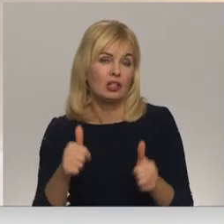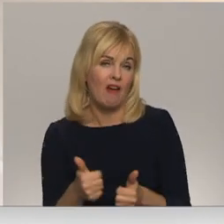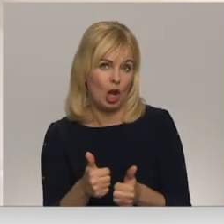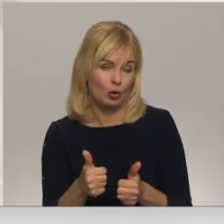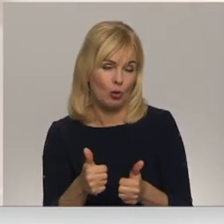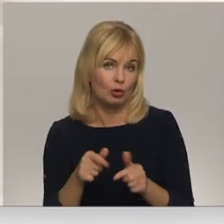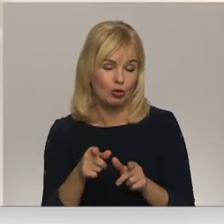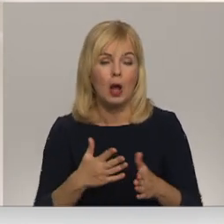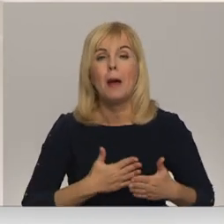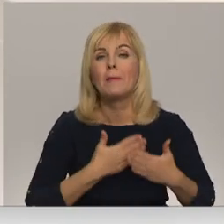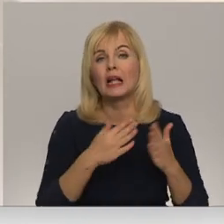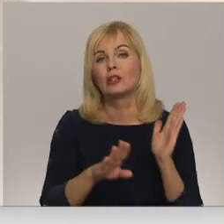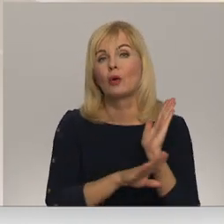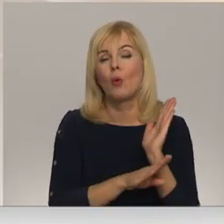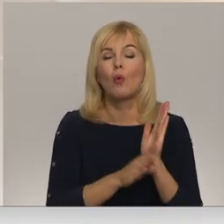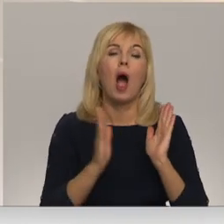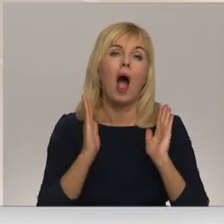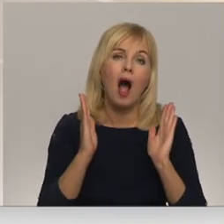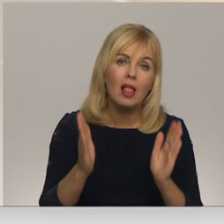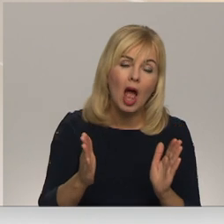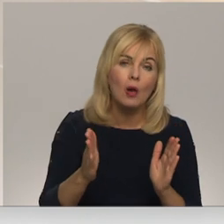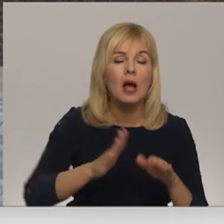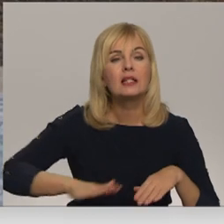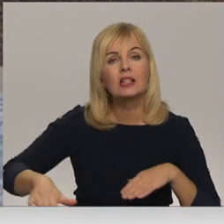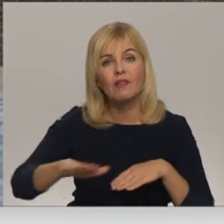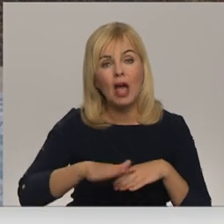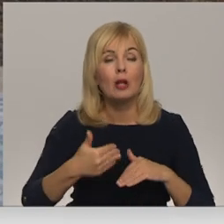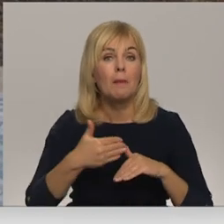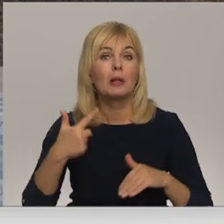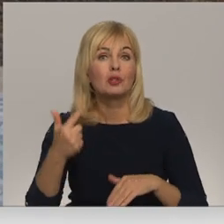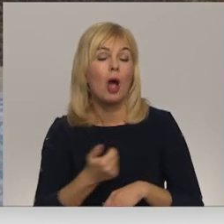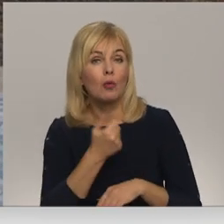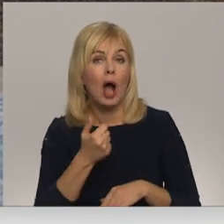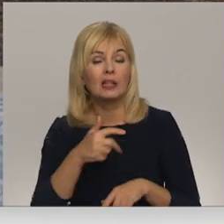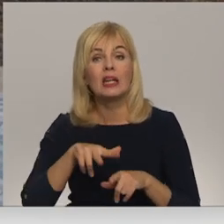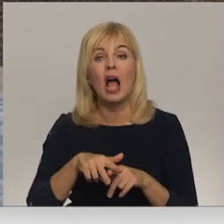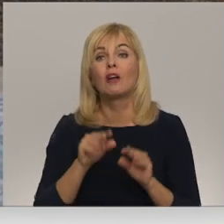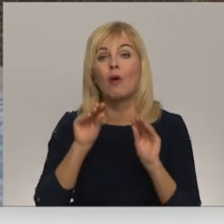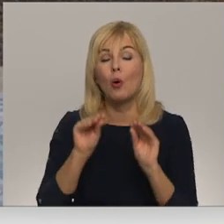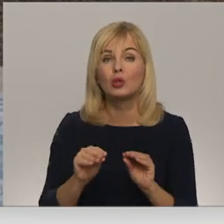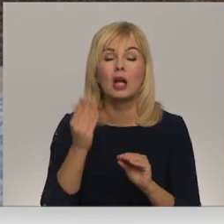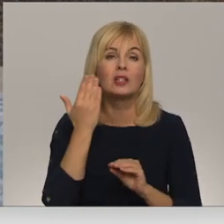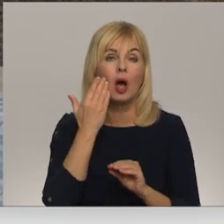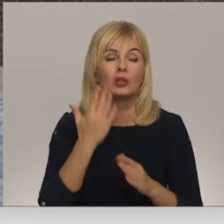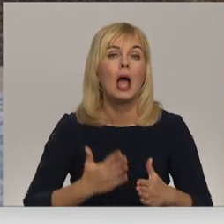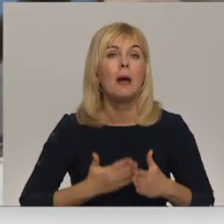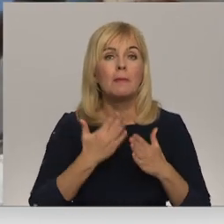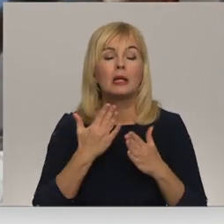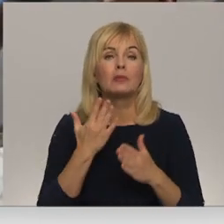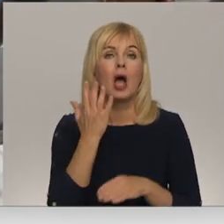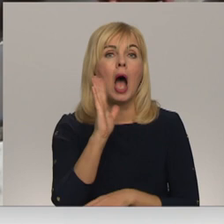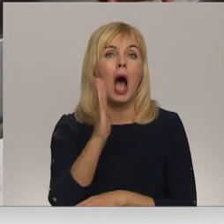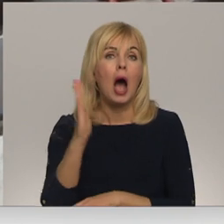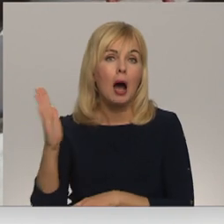šo mīlestības koku alaju vai skvēriņu. Pirms septiņiem gadiem jāgavā tika uzstādīts tā saucumās mīlestības ābeles,